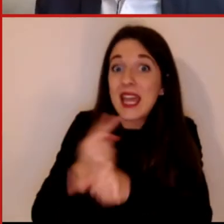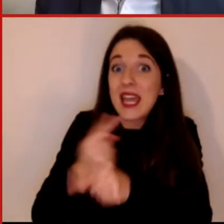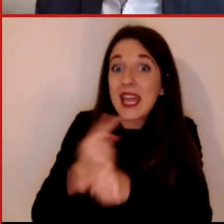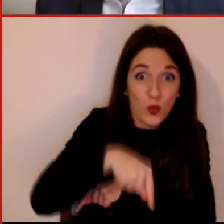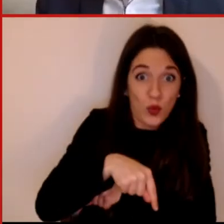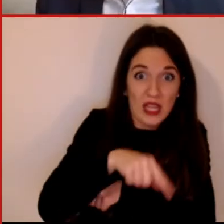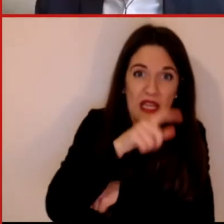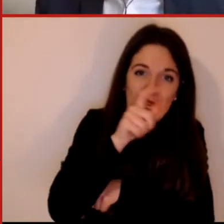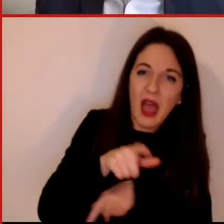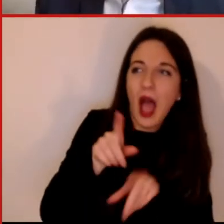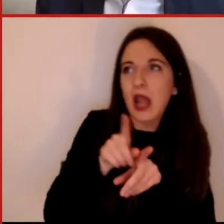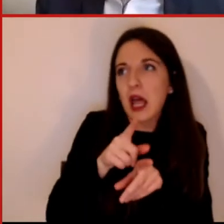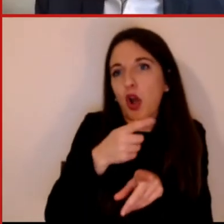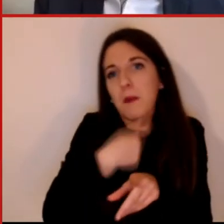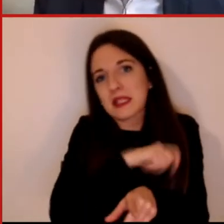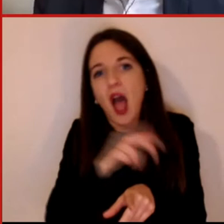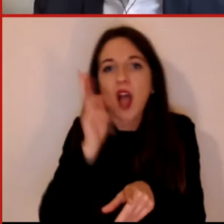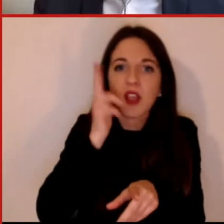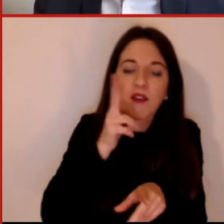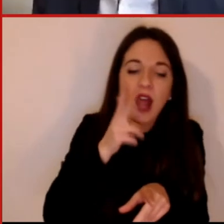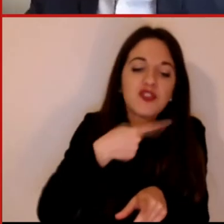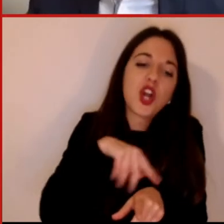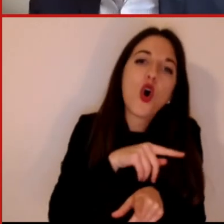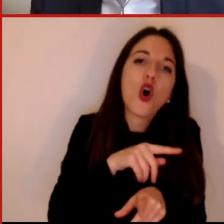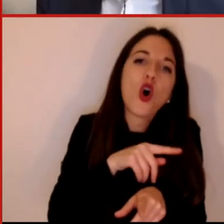come dire al buio